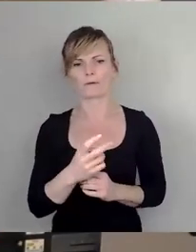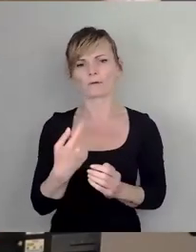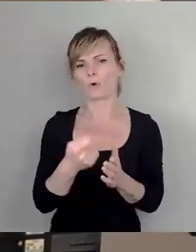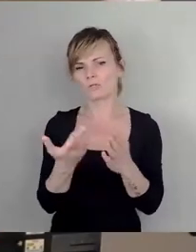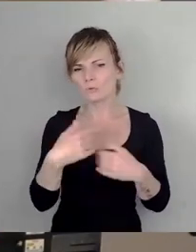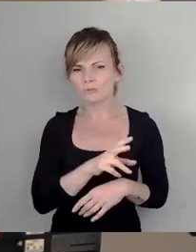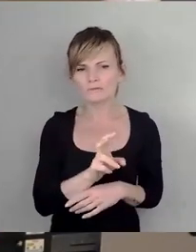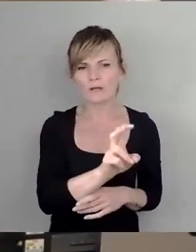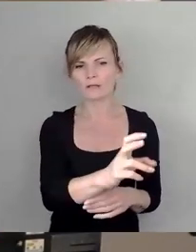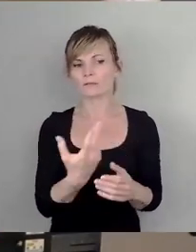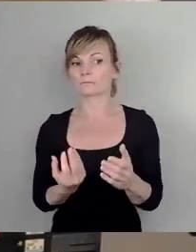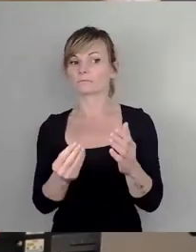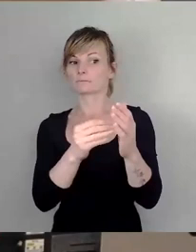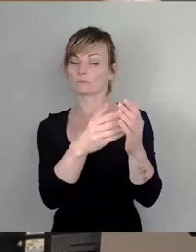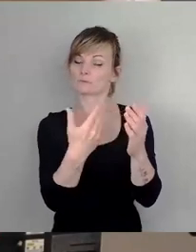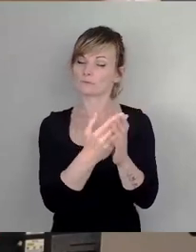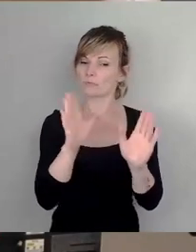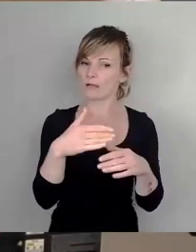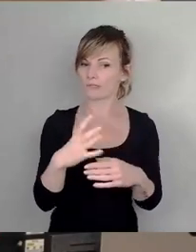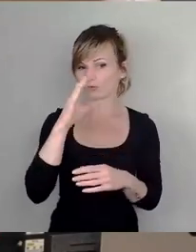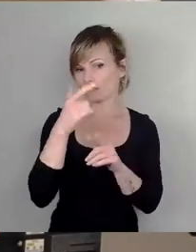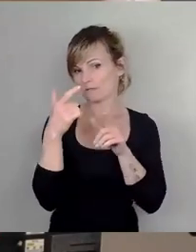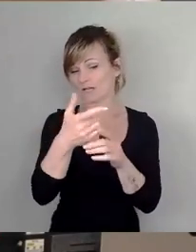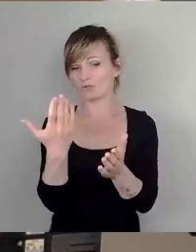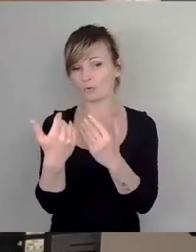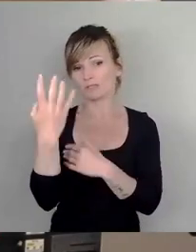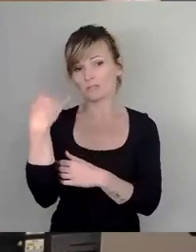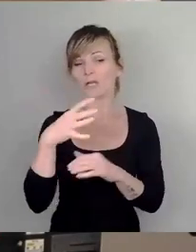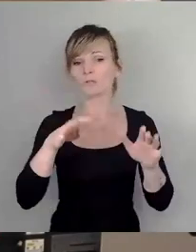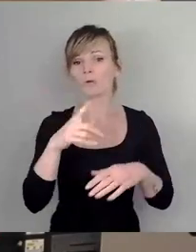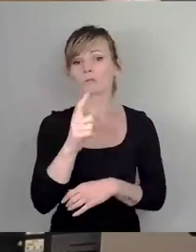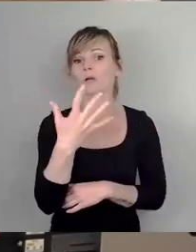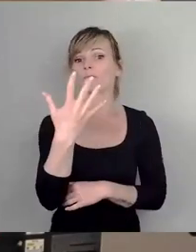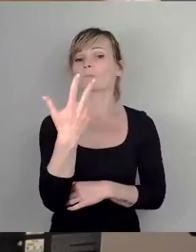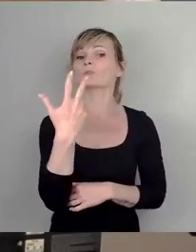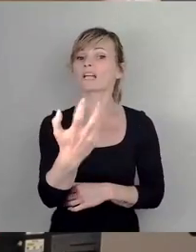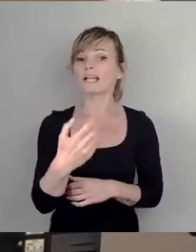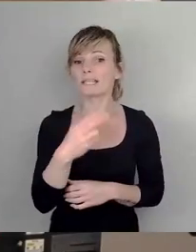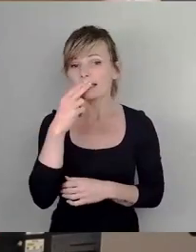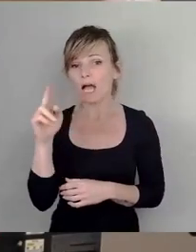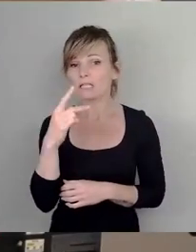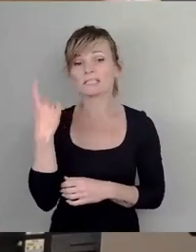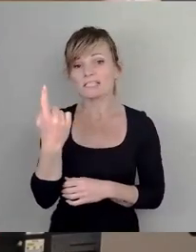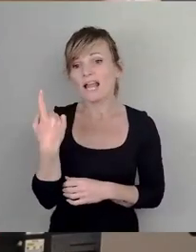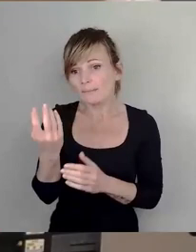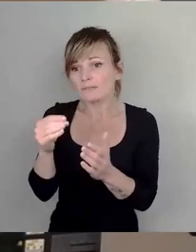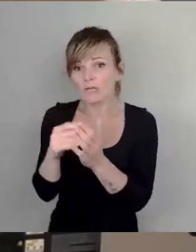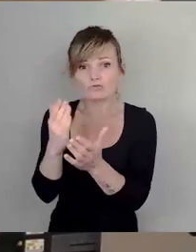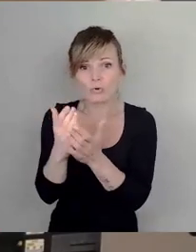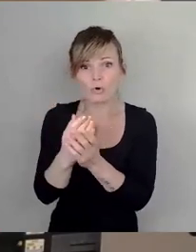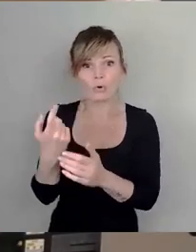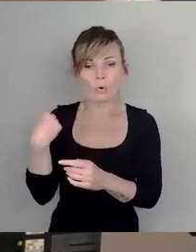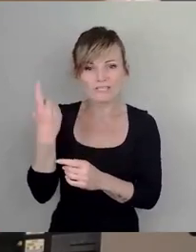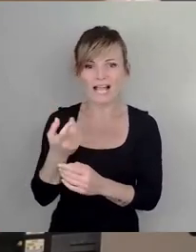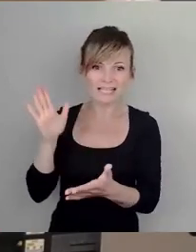wurde, ist 1935 passiert, durch die Nazis. Ich gestatte mir diesen Hinweis. Und danach ist es nie wieder verschwunden.